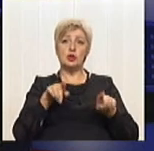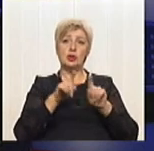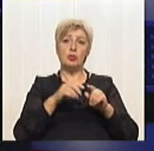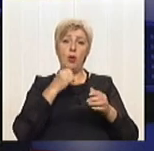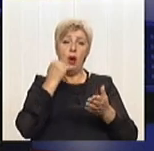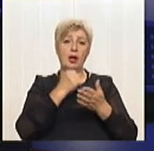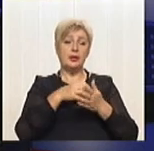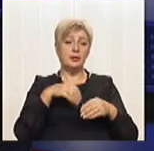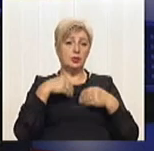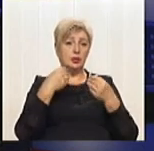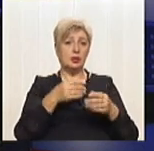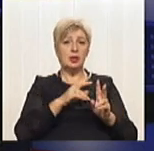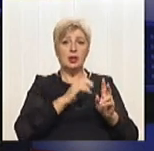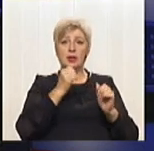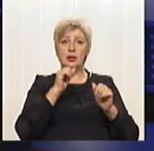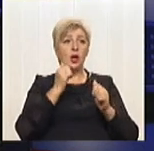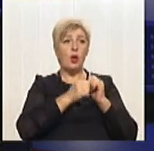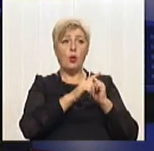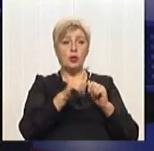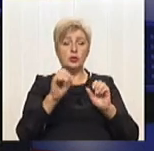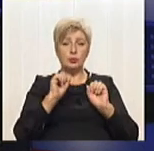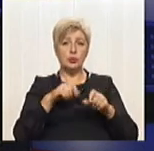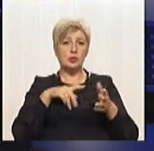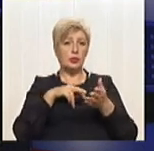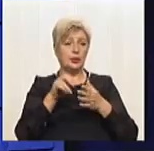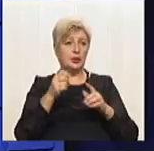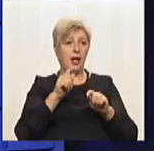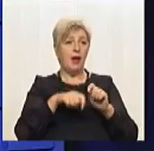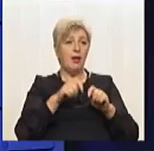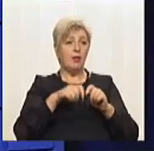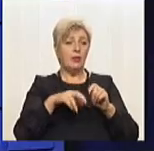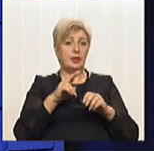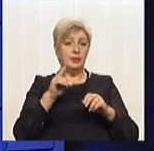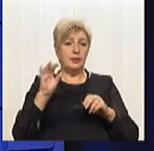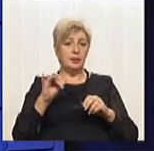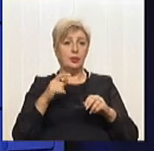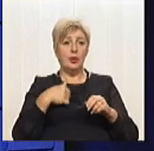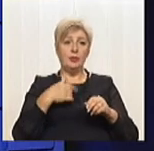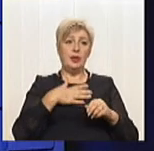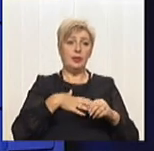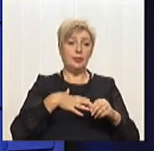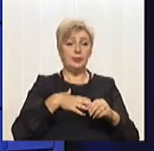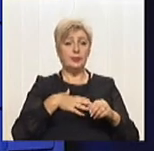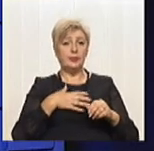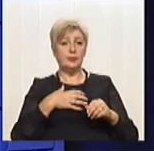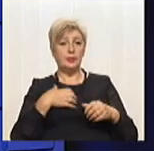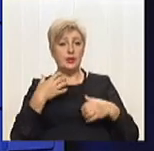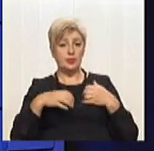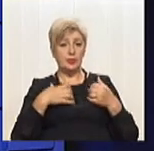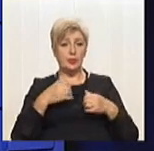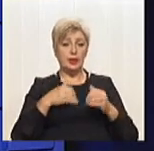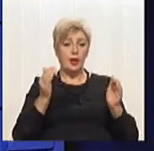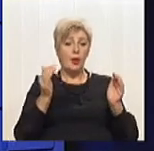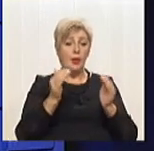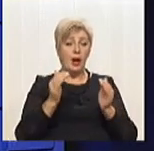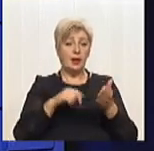пройти ці кваліфікаційні вимоги, щоб отримувати ці кредити. Особливо мене непокоїть маса маленьких міст, ці селища,